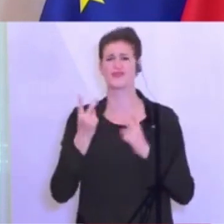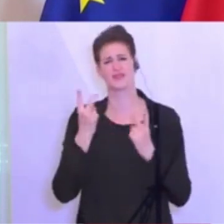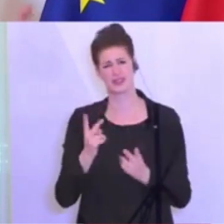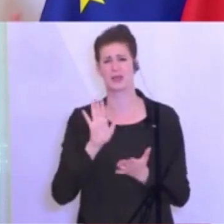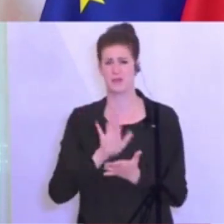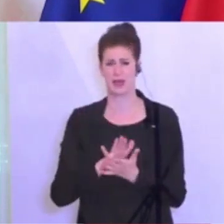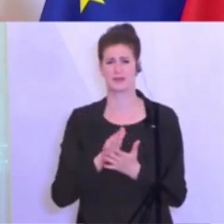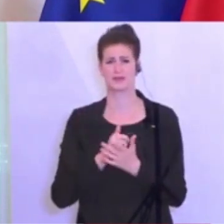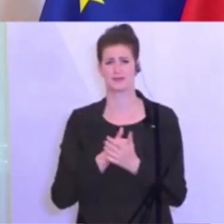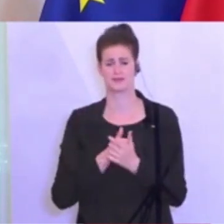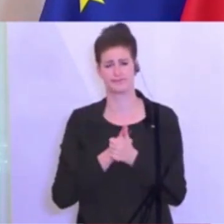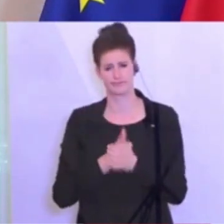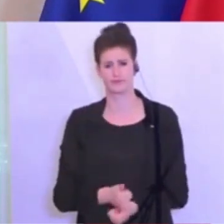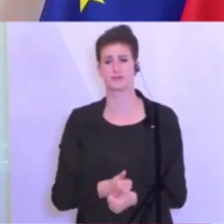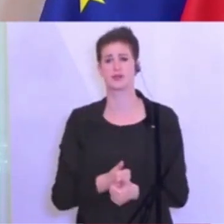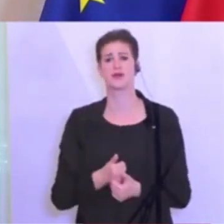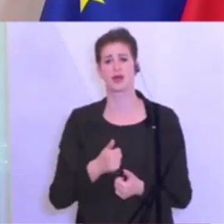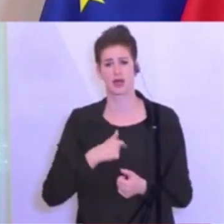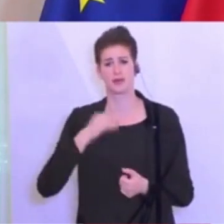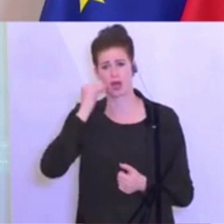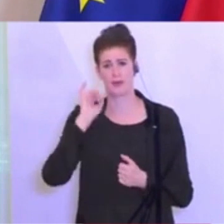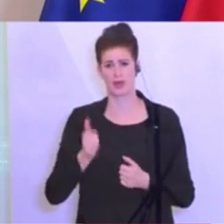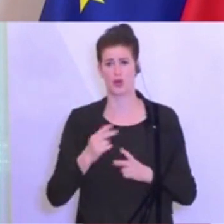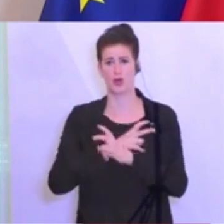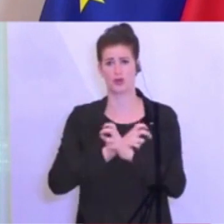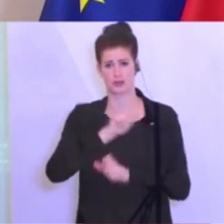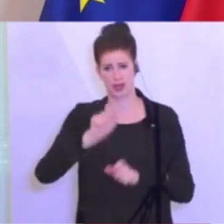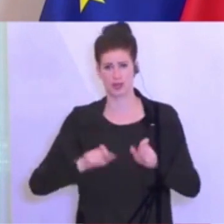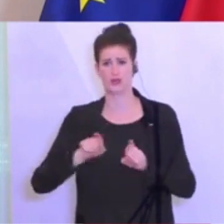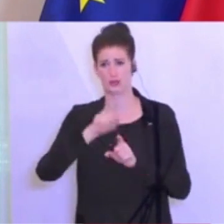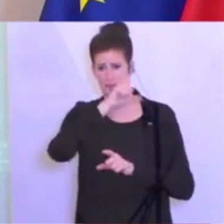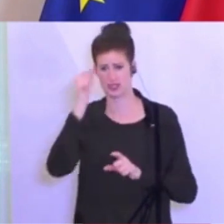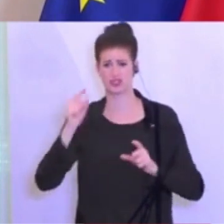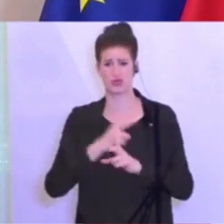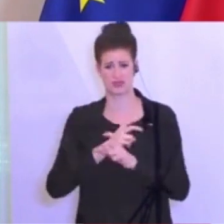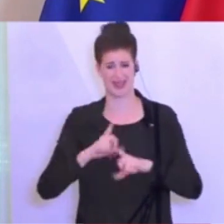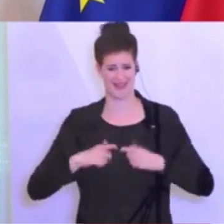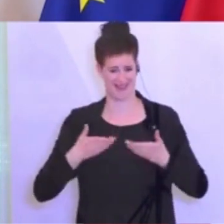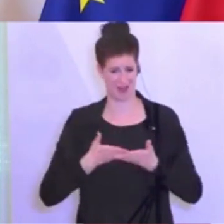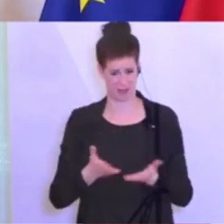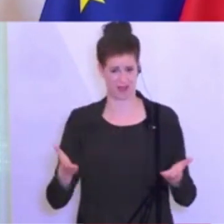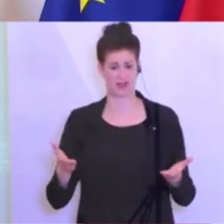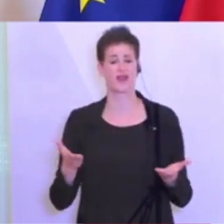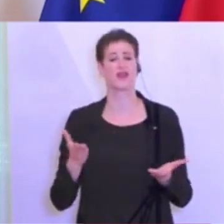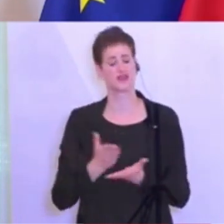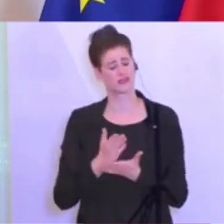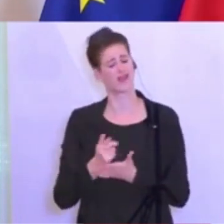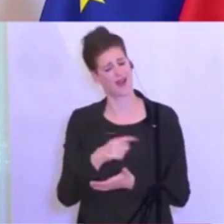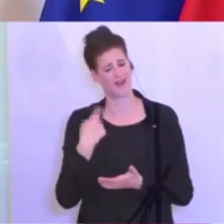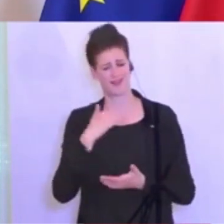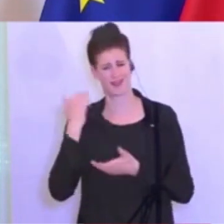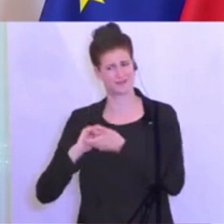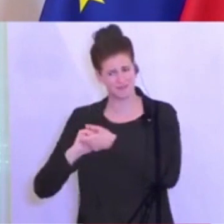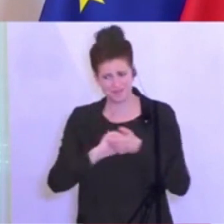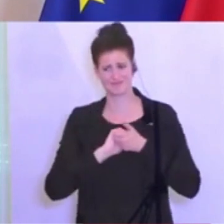zurückkehren. Wir sind zuversichtlich, die Österreicherinnen und Österreicher, die Menschen, die in Österreich leben, haben bisher dazu beigetragen, dass die Entwicklung so ist, wie sie ist.